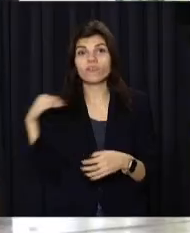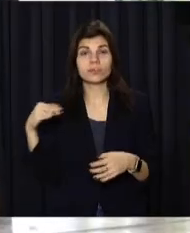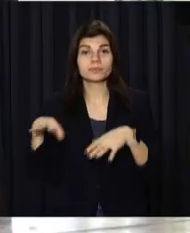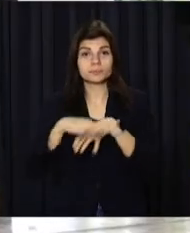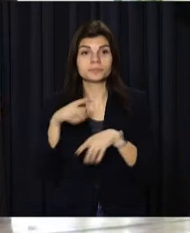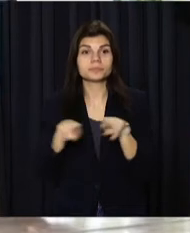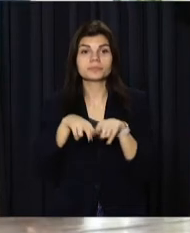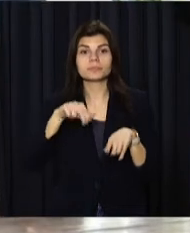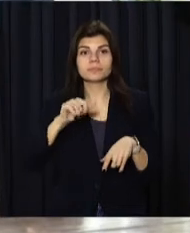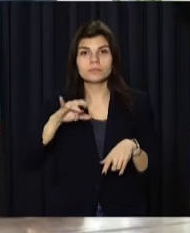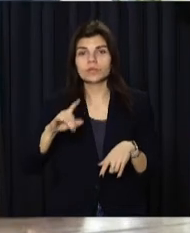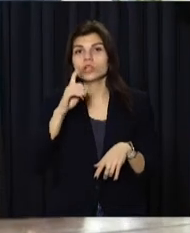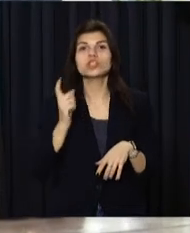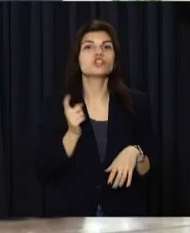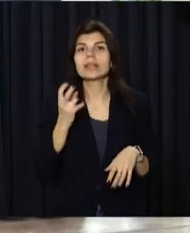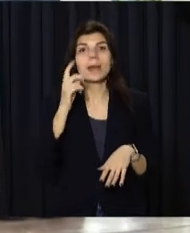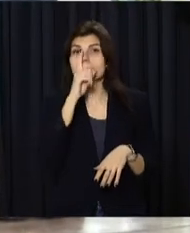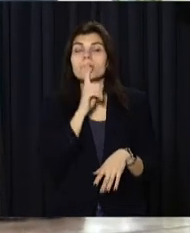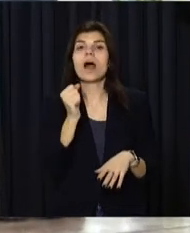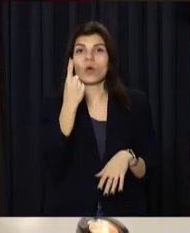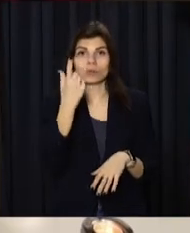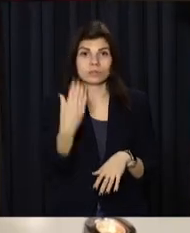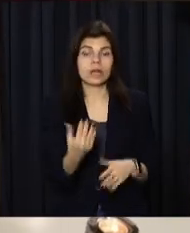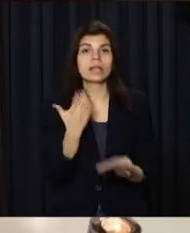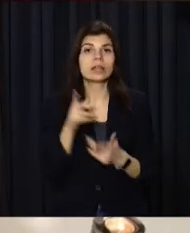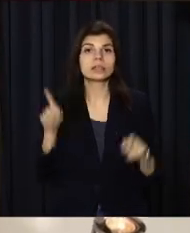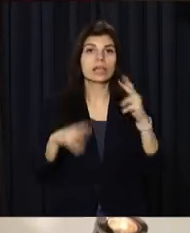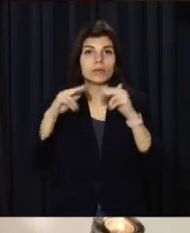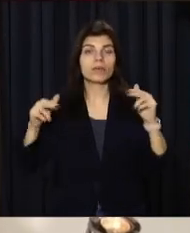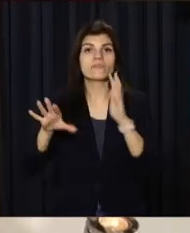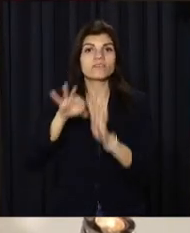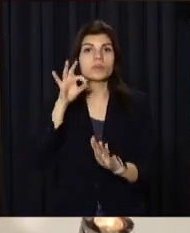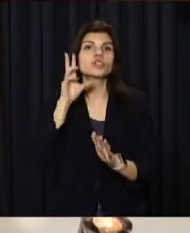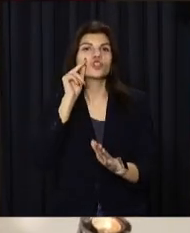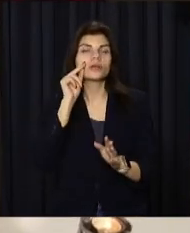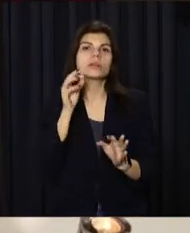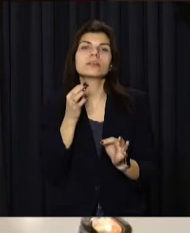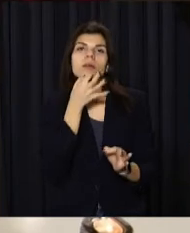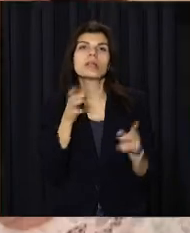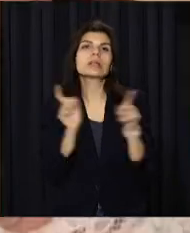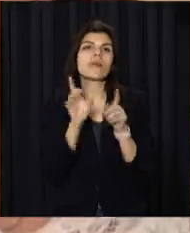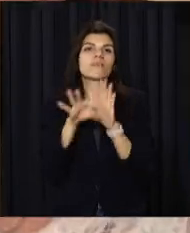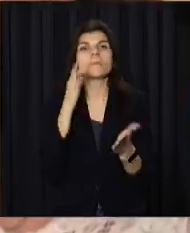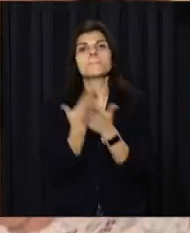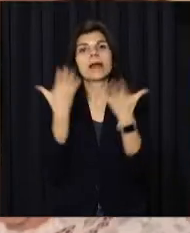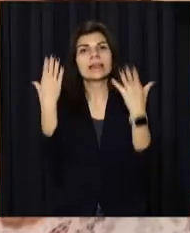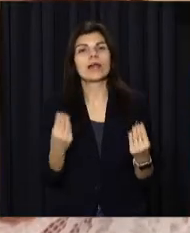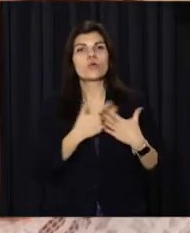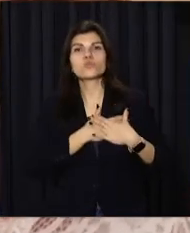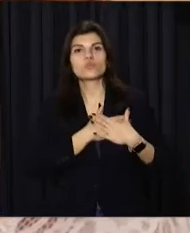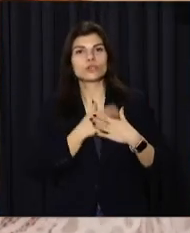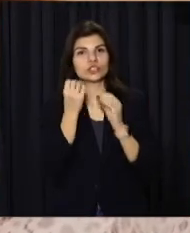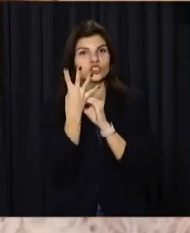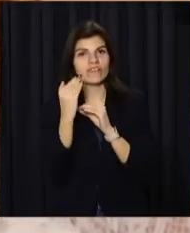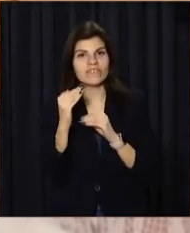такі пари чекають не місяць, а лише день. Деякі дніпряни обирають символічні дати для одруження. Наприклад, день закоханих